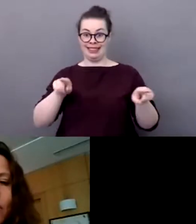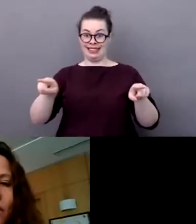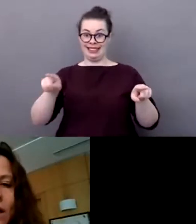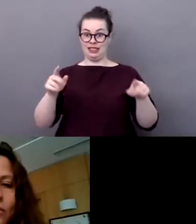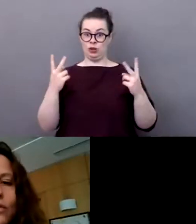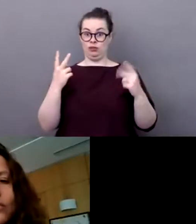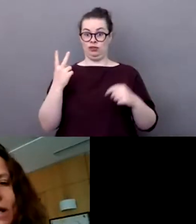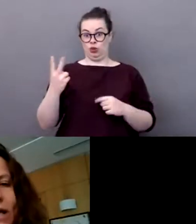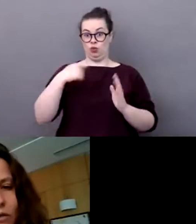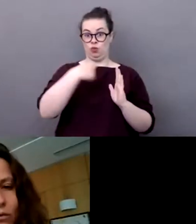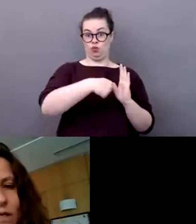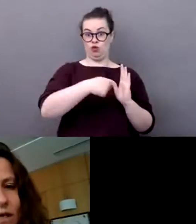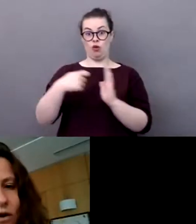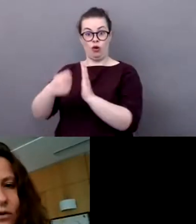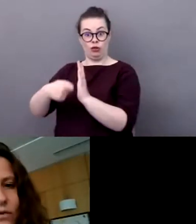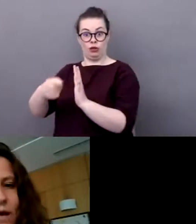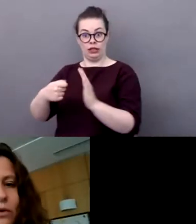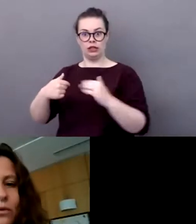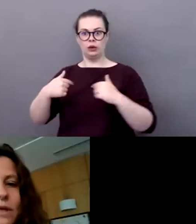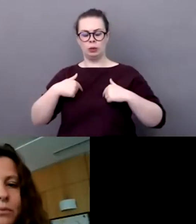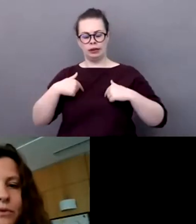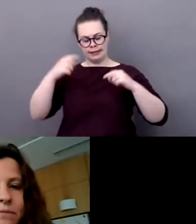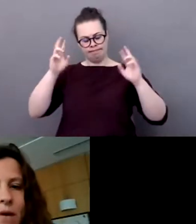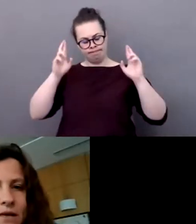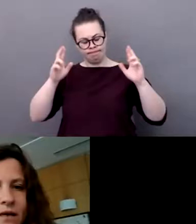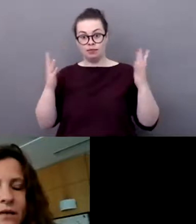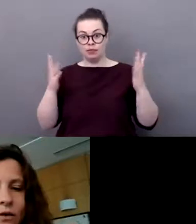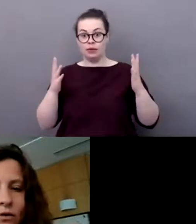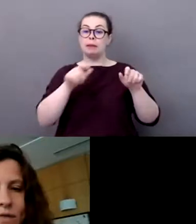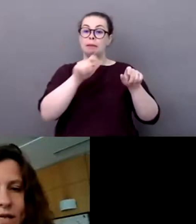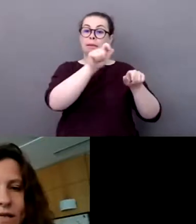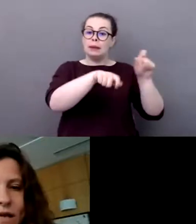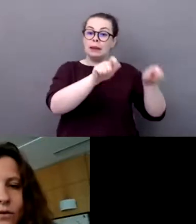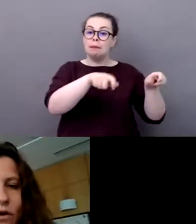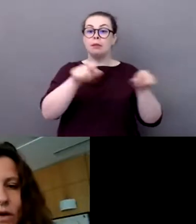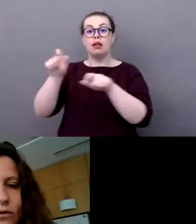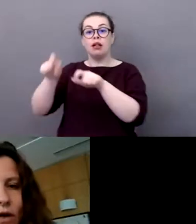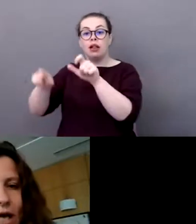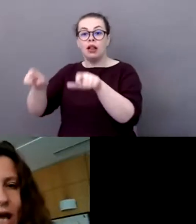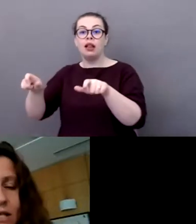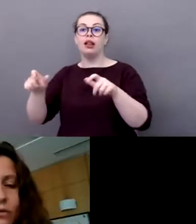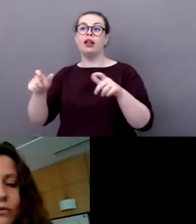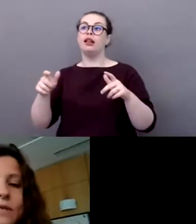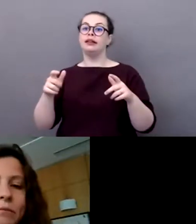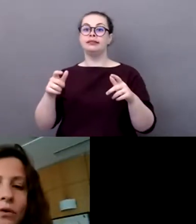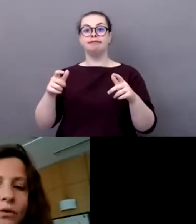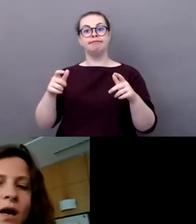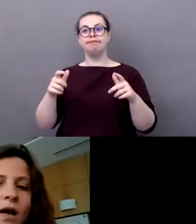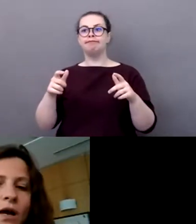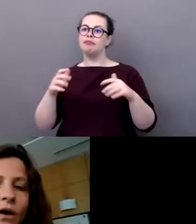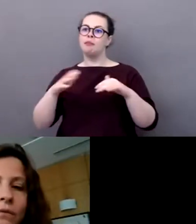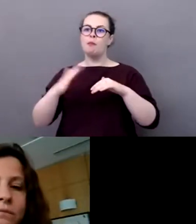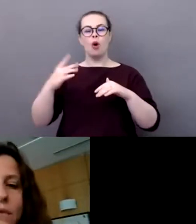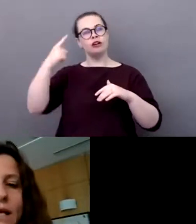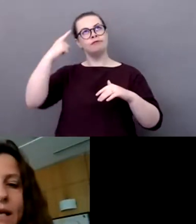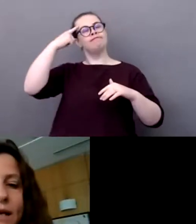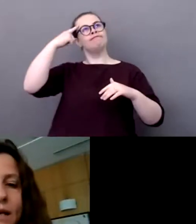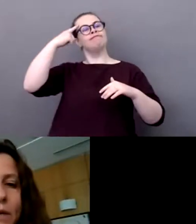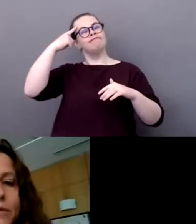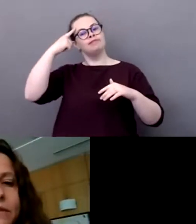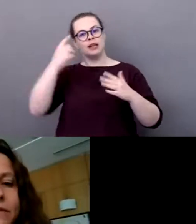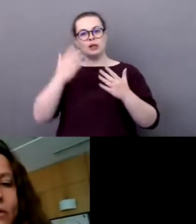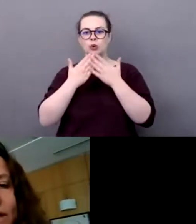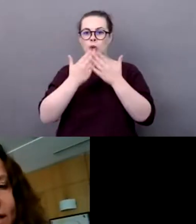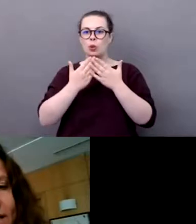lieu dans les cours de récréation des écoles. Nous amenons des petits bassins que nous installons dans les cours de récréation, nous amenons les